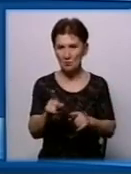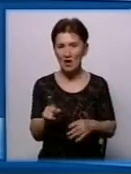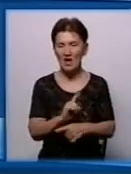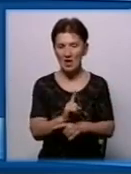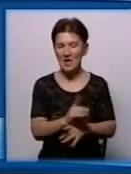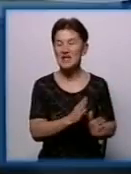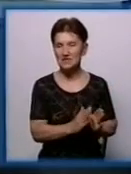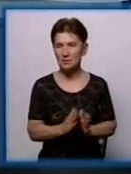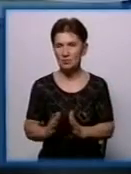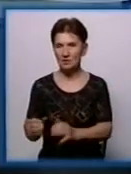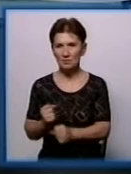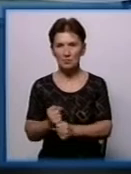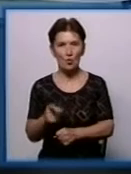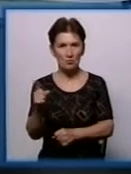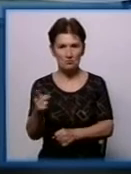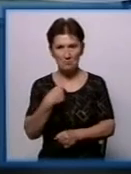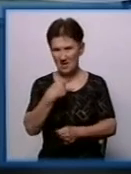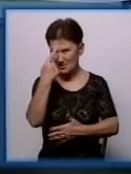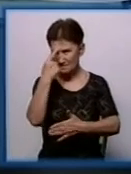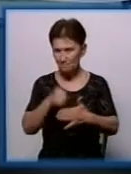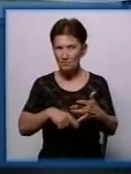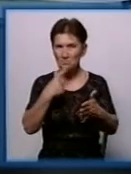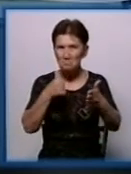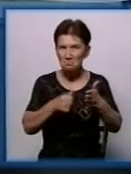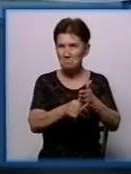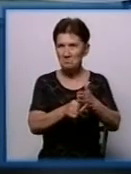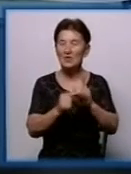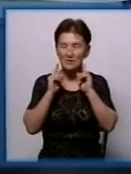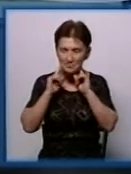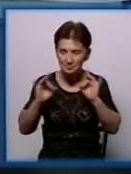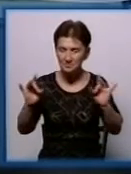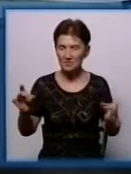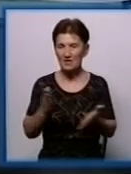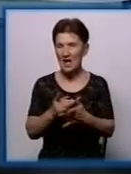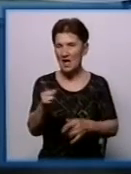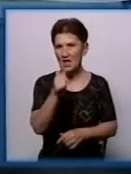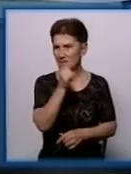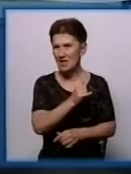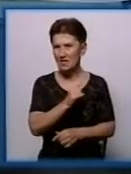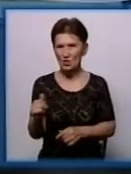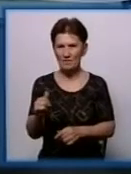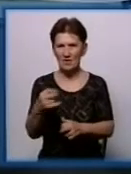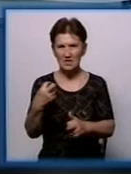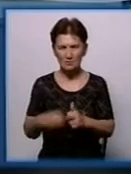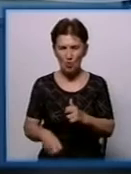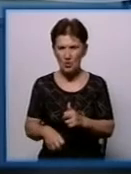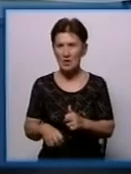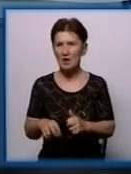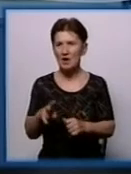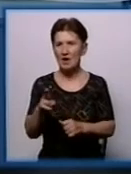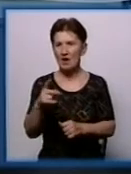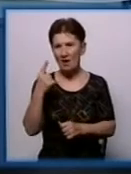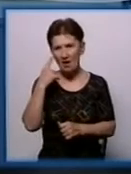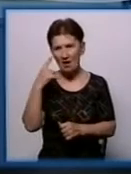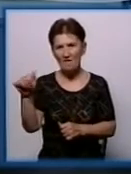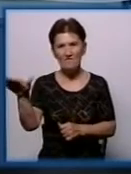Вони працювали, так як ми запевнилися, при перевірці. Вони не давали збой, вони автоматично, практично викликали